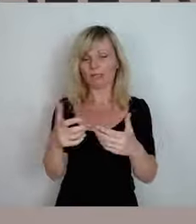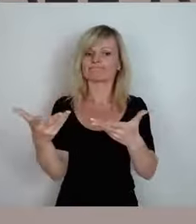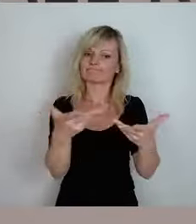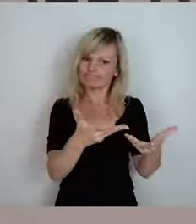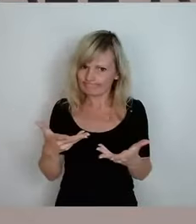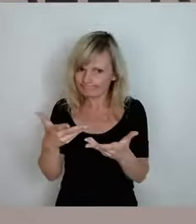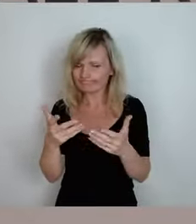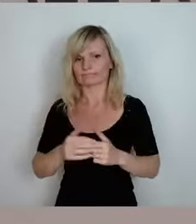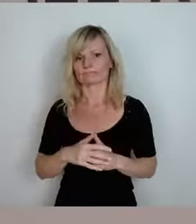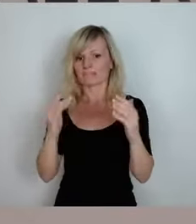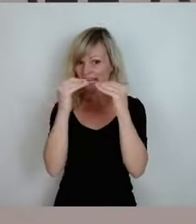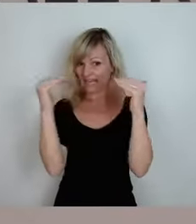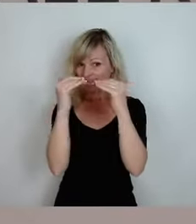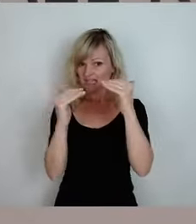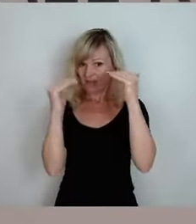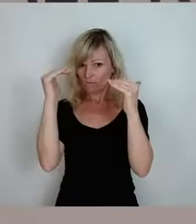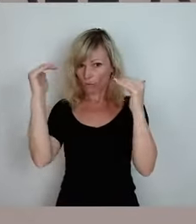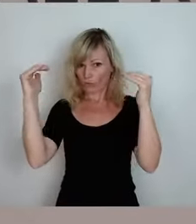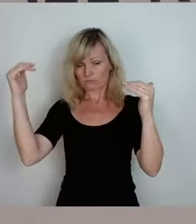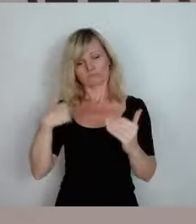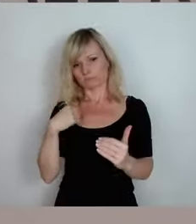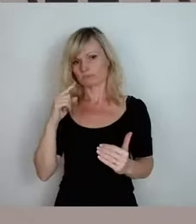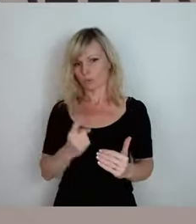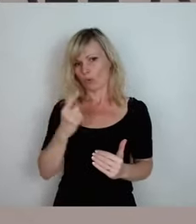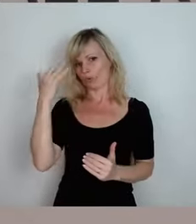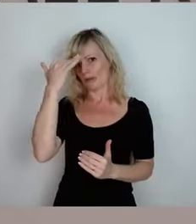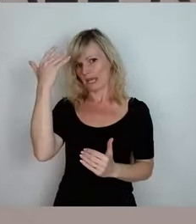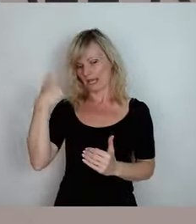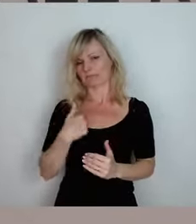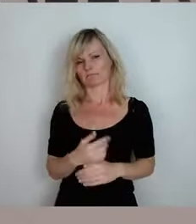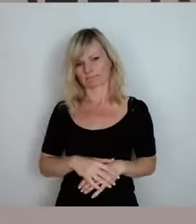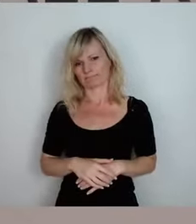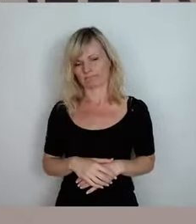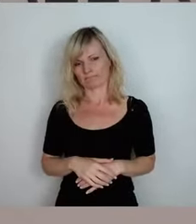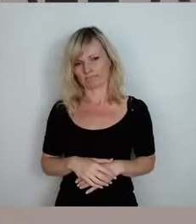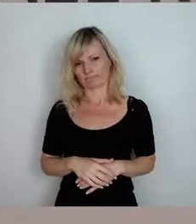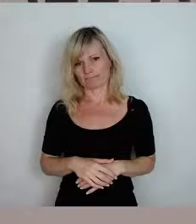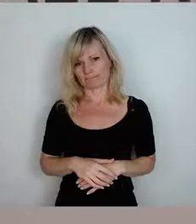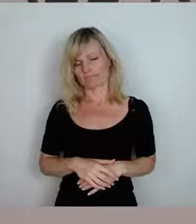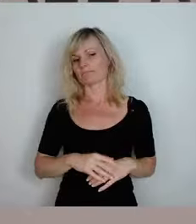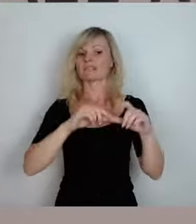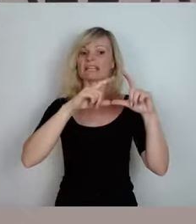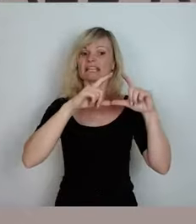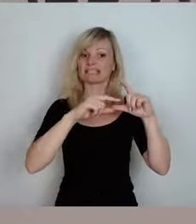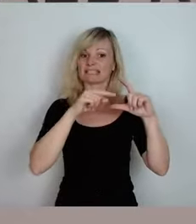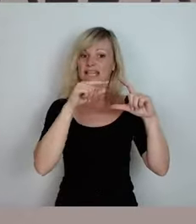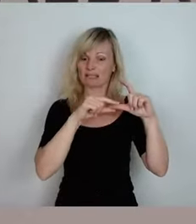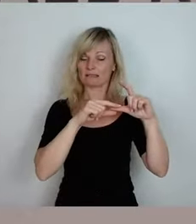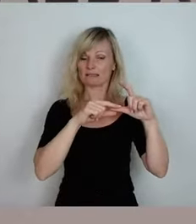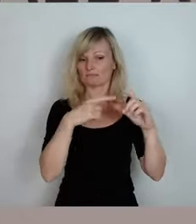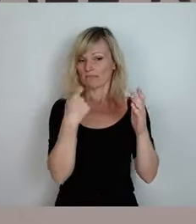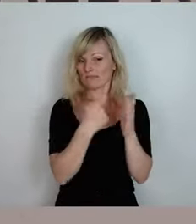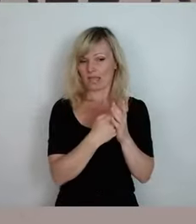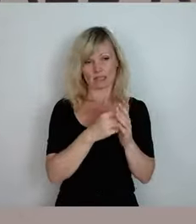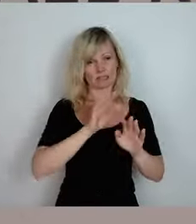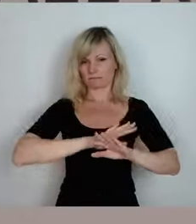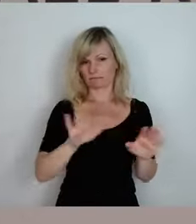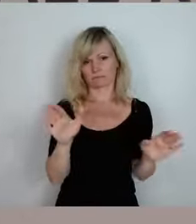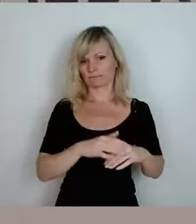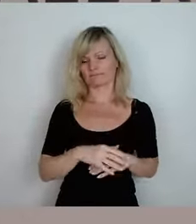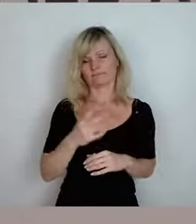hinlegen, müssen wir uns mal überlegen. Es spricht sehr viel dafür, dass man nicht die Inzidenz nimmt, sondern eine Zunahme an